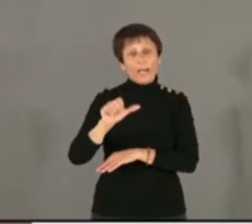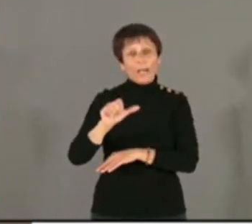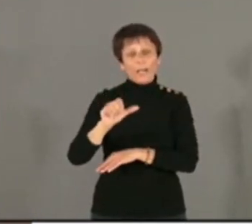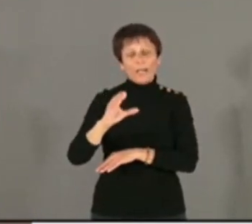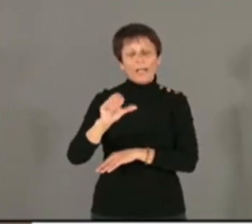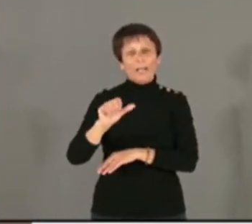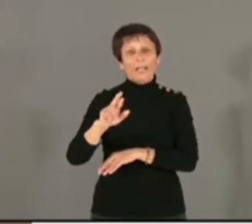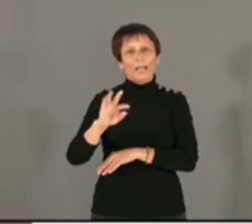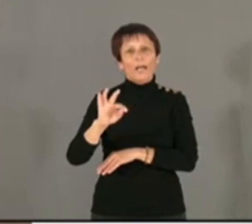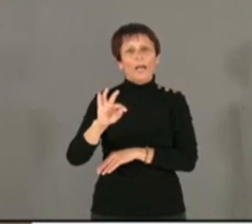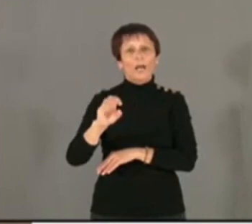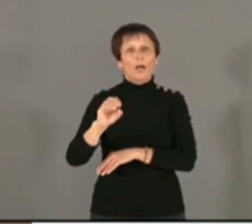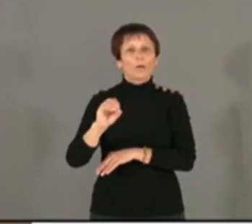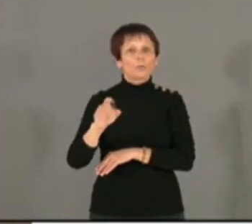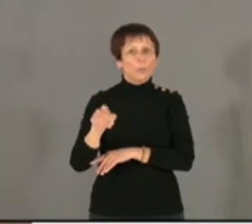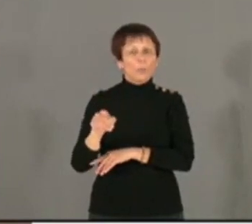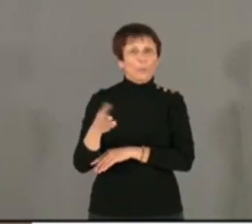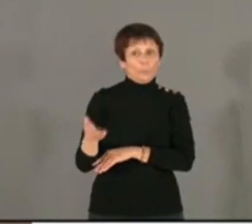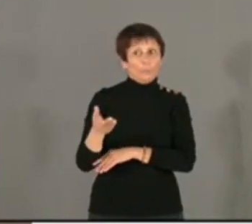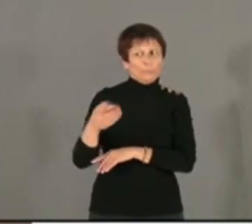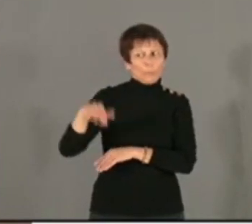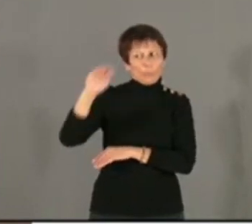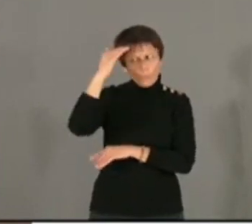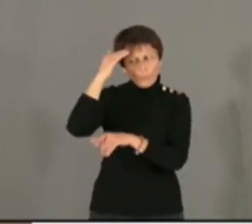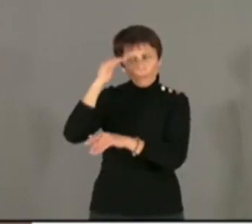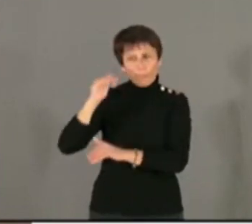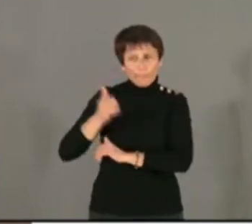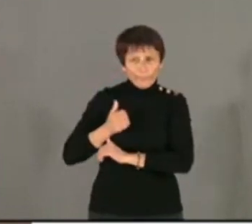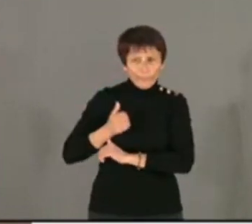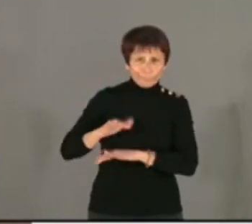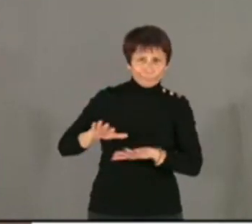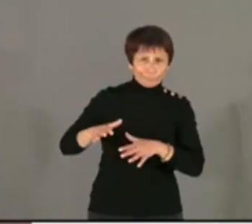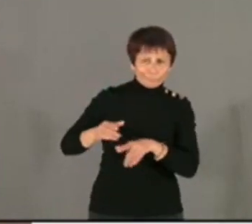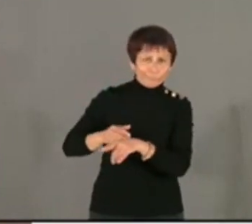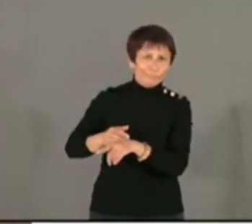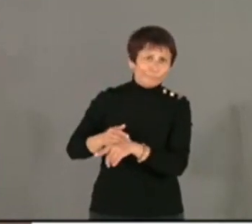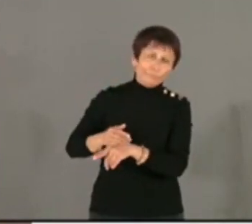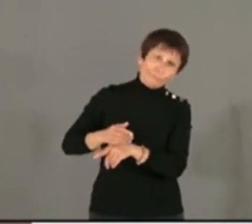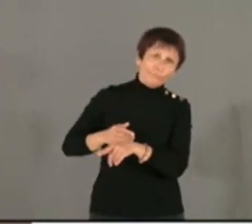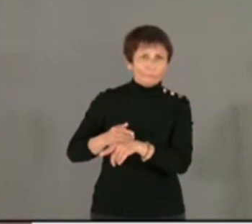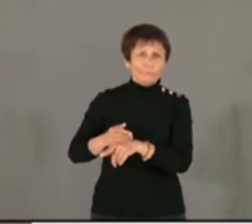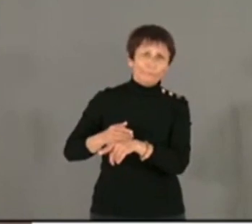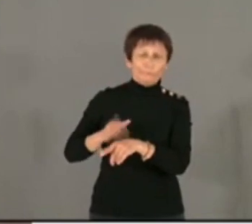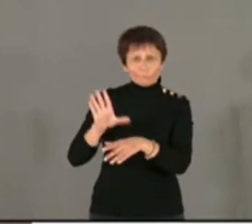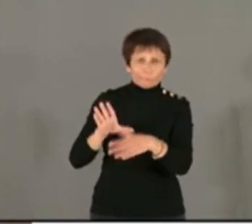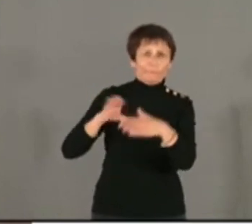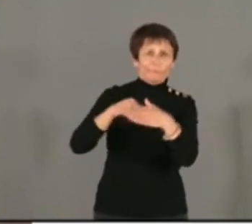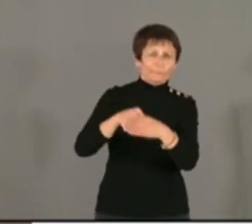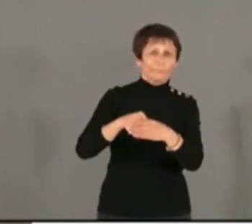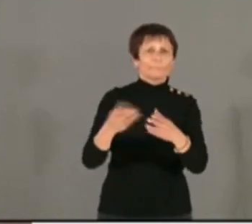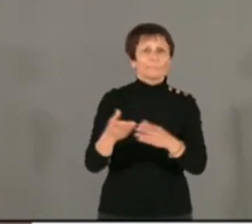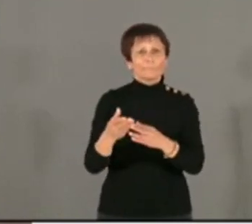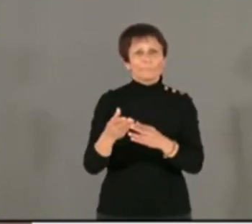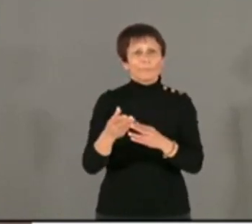Carteau que vous devriez connaître. Carteau qui était un piètre militaire qui a rejoint, qui a